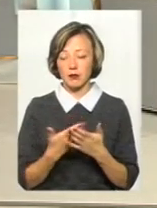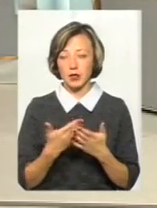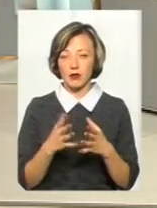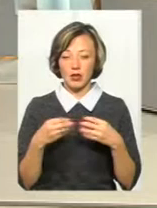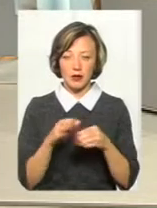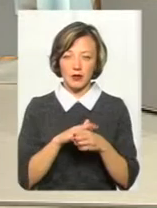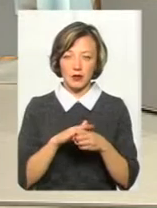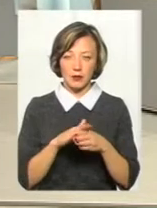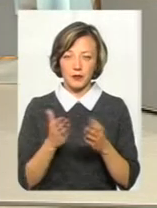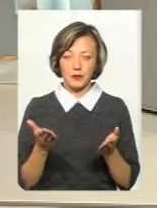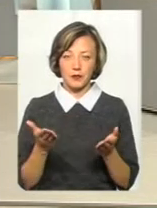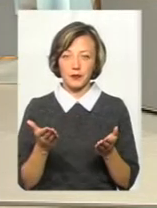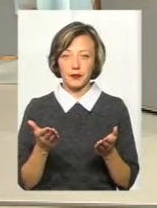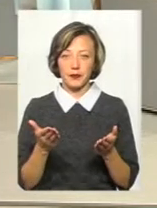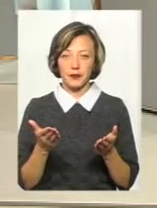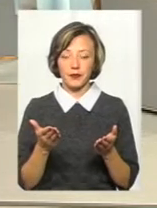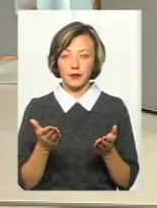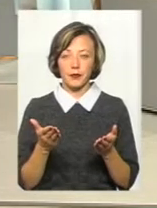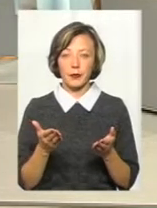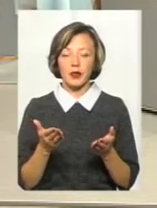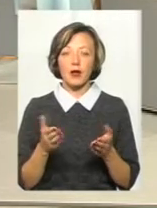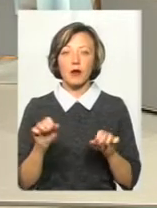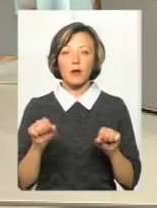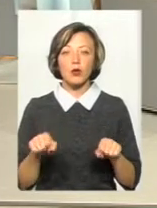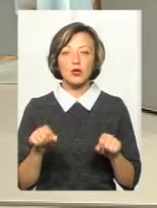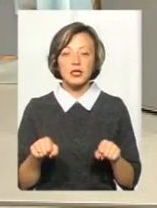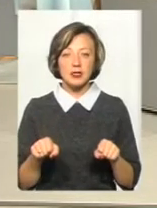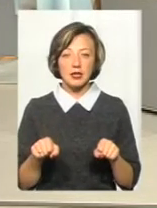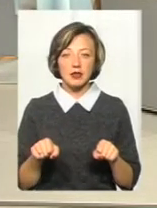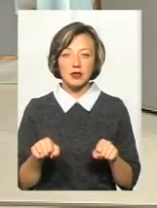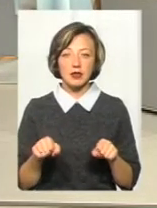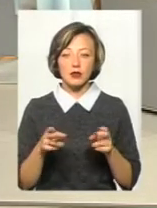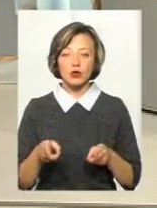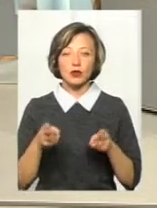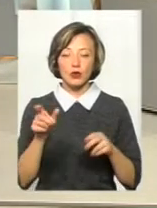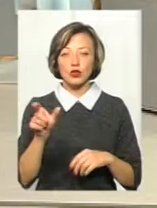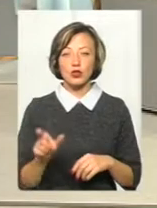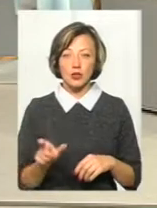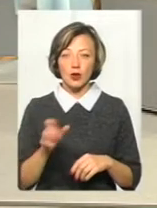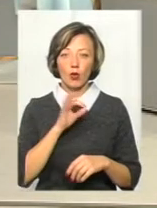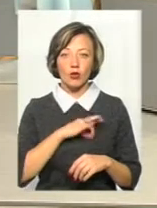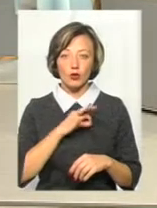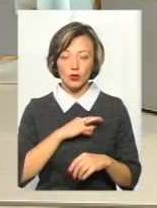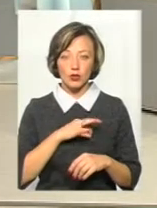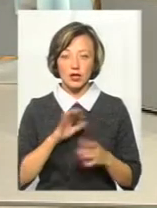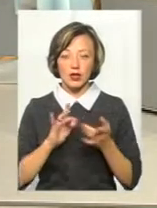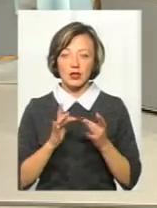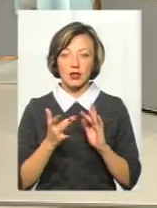образно так говоримо, то потенційний злочинниць, користуючись